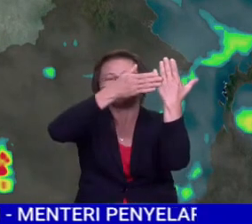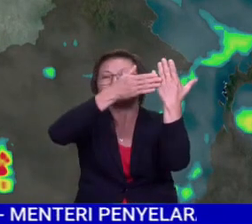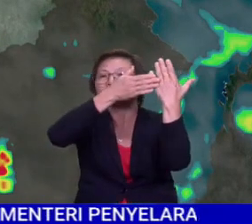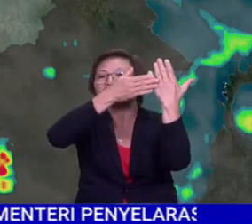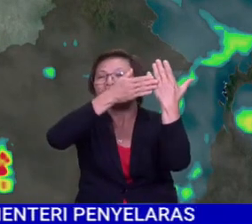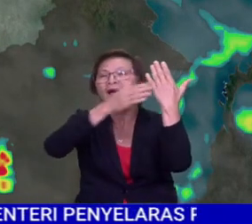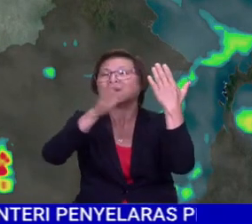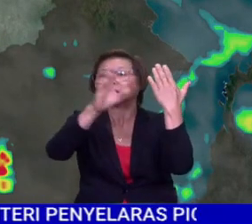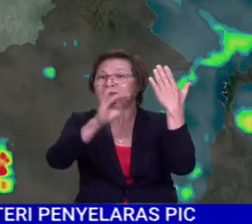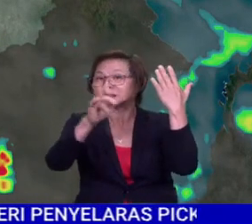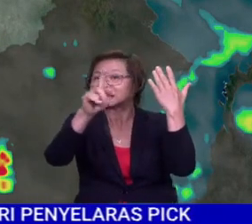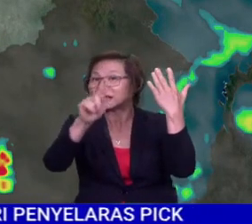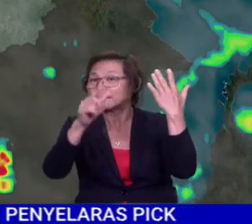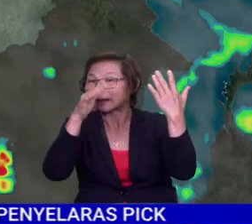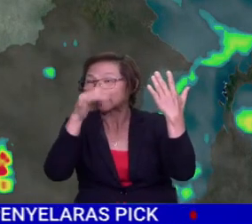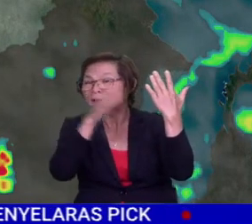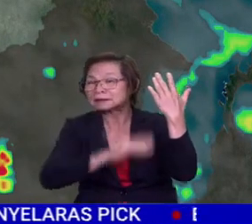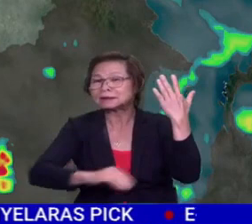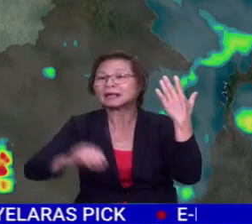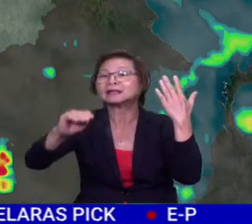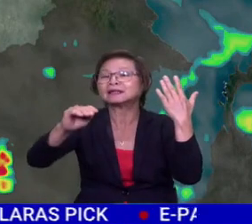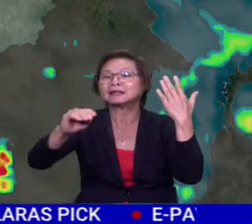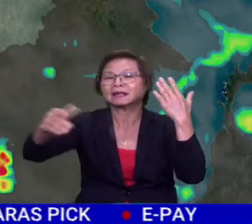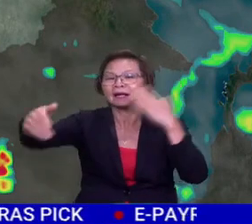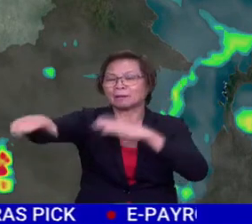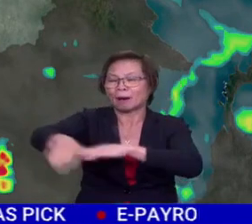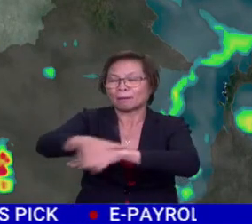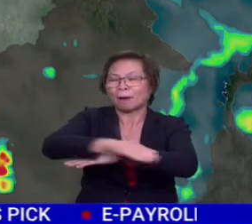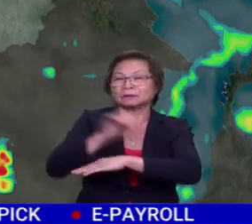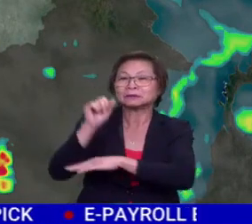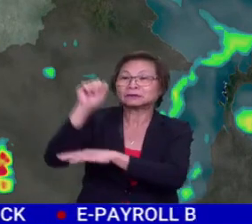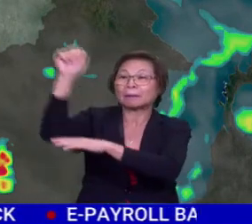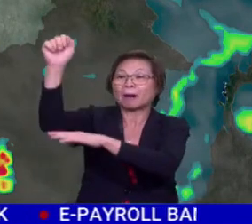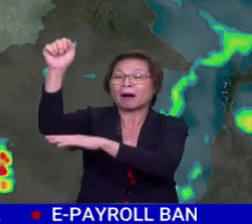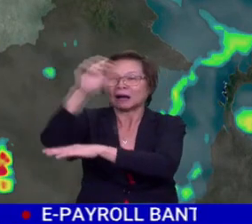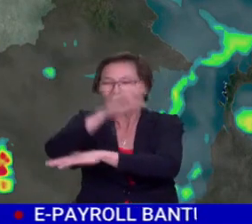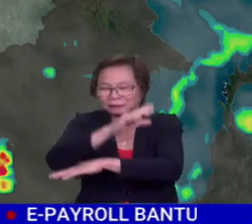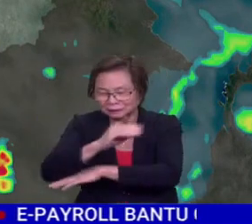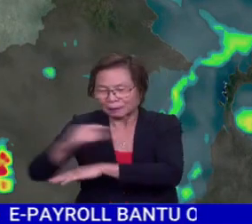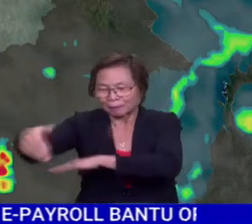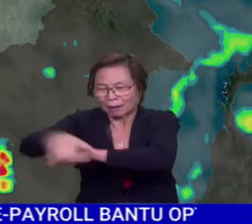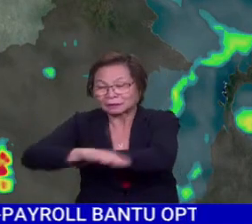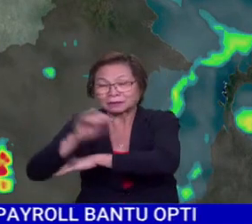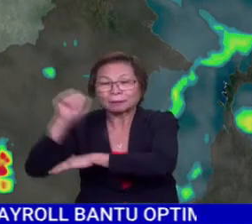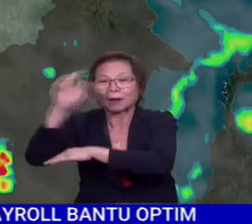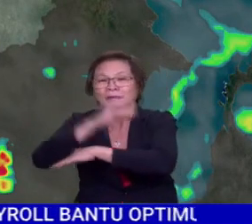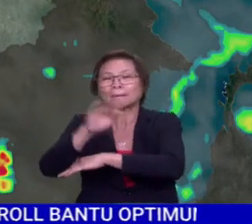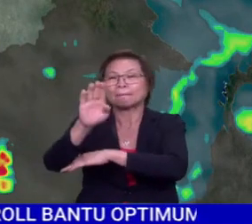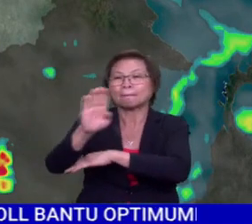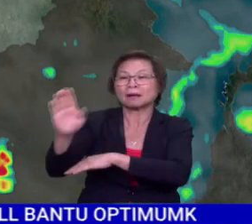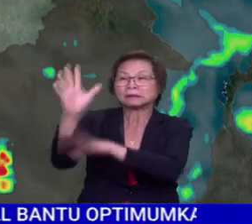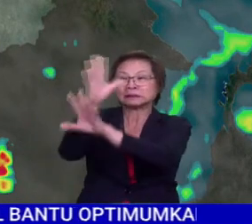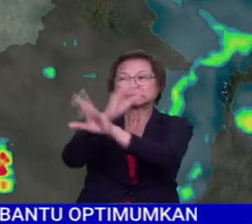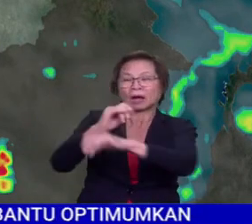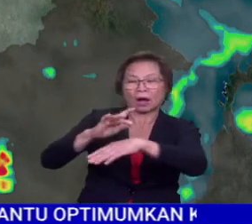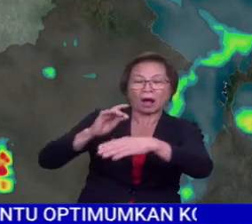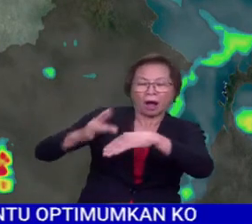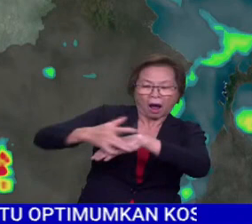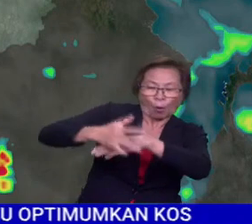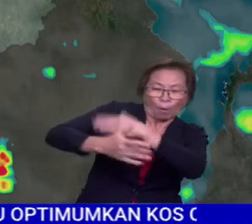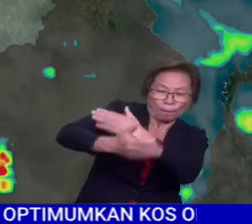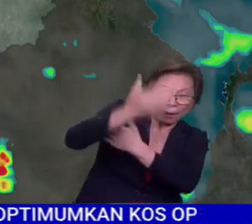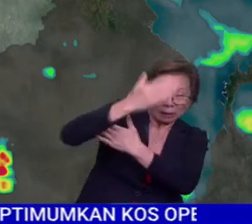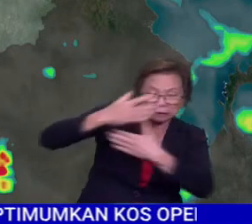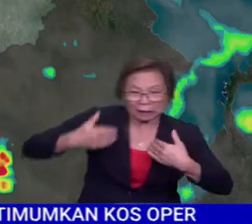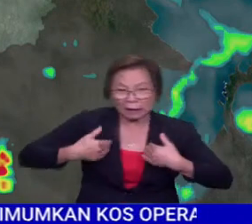di kawasan Selat Melaka, serta di bahagian perairan negeri Sabah dan juga di barat negeri Sarawak pada awal pagi dan